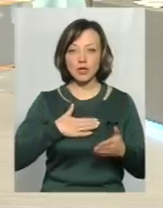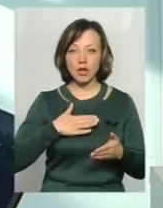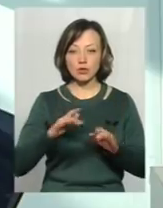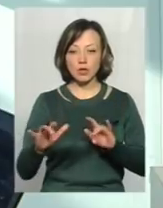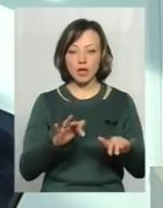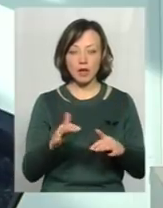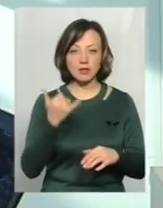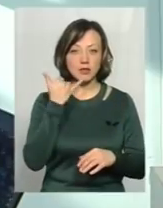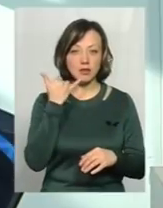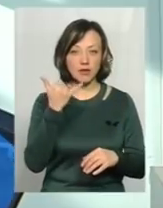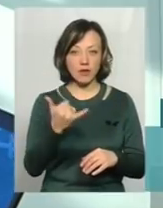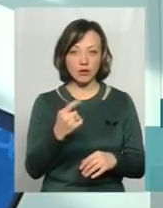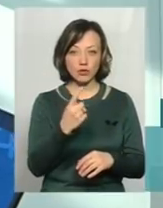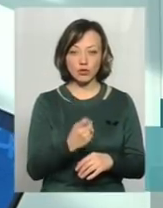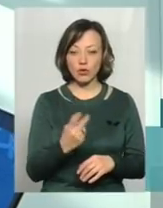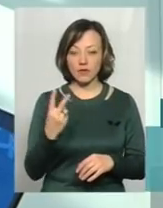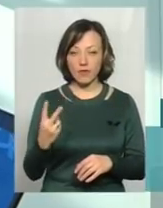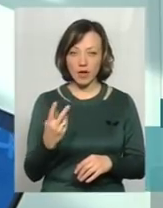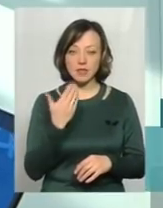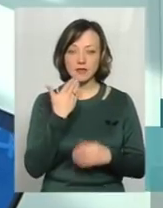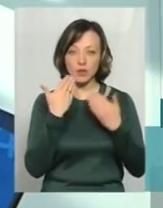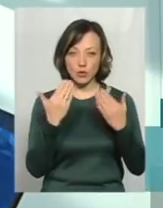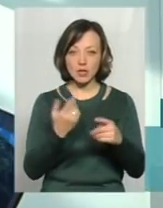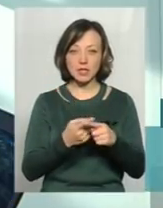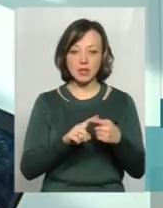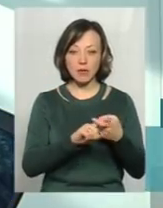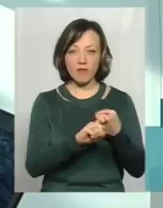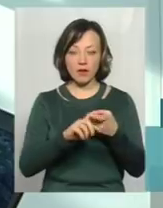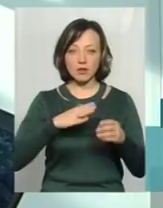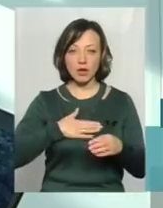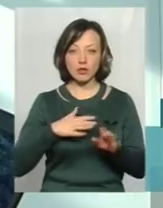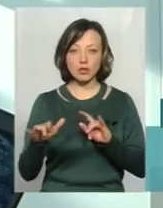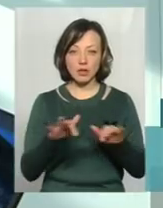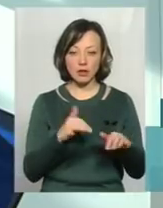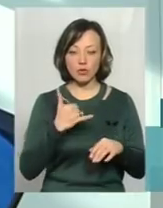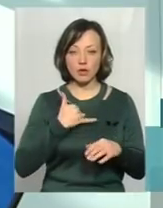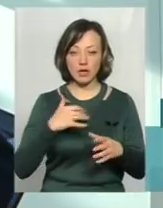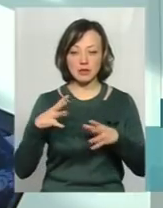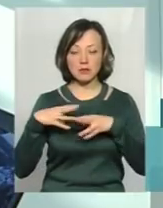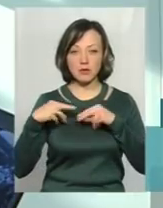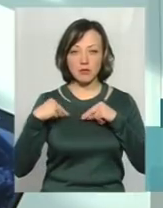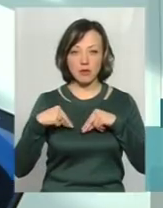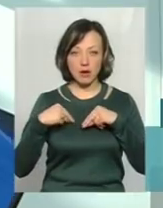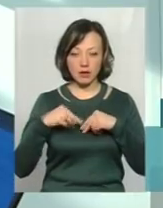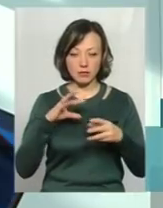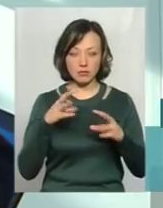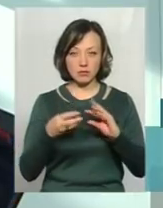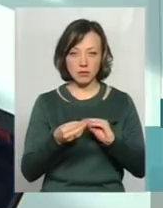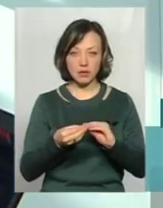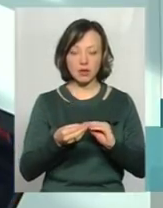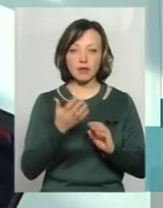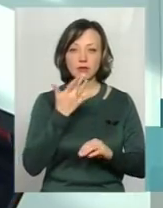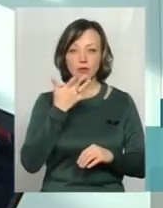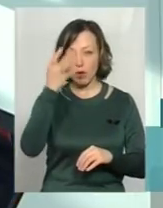ви зателефонували на 102 і звернулися, і це стосується нашої діяльності, в нас налагоджено плідне взаємодії з органами